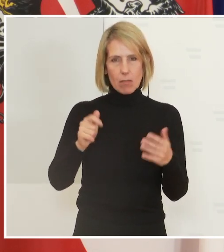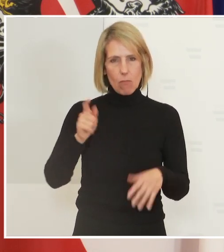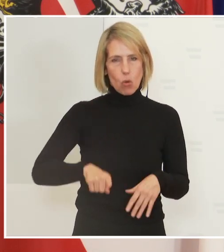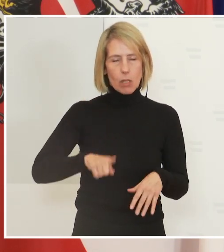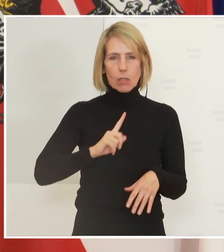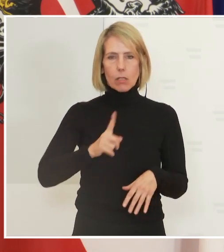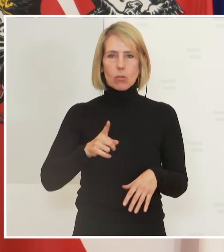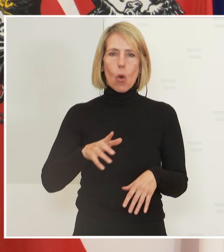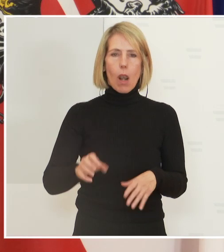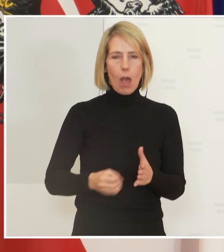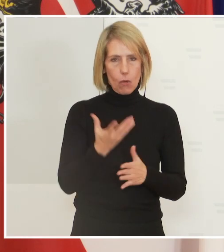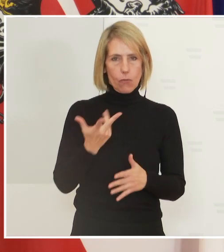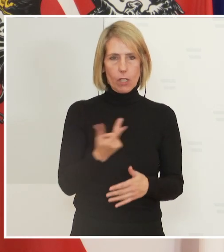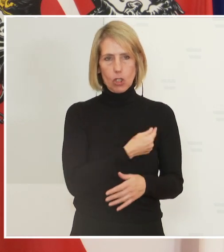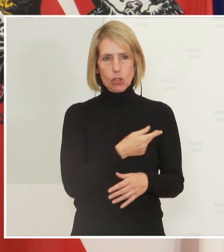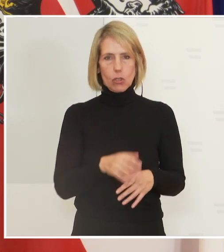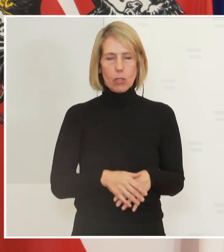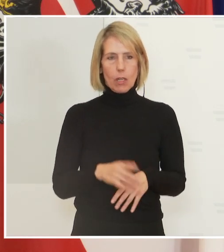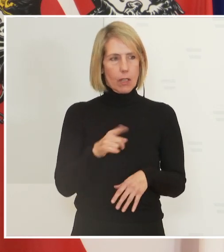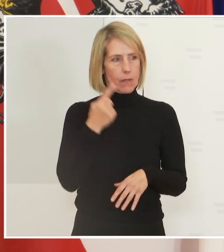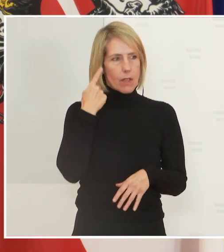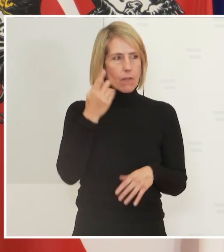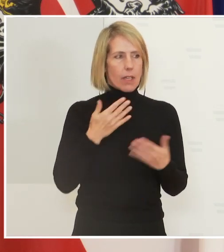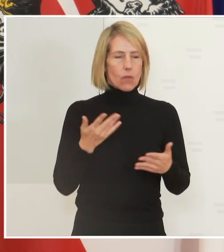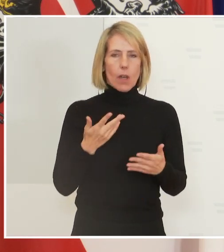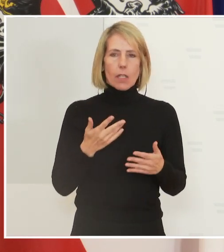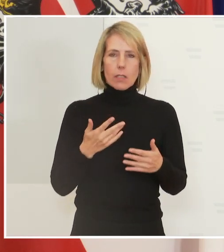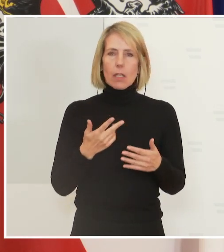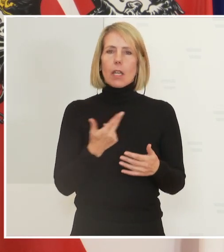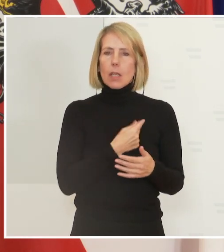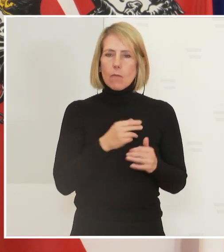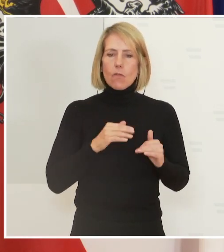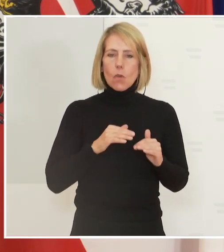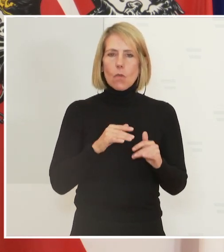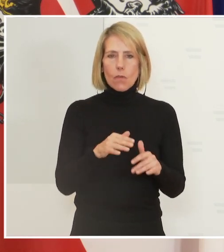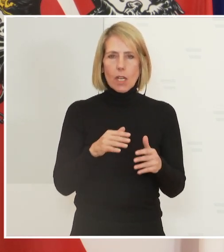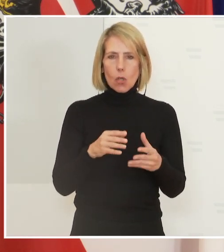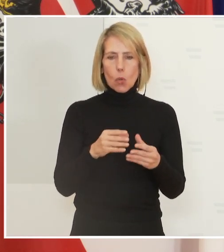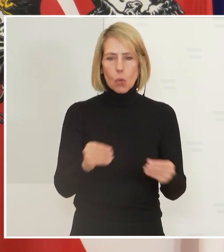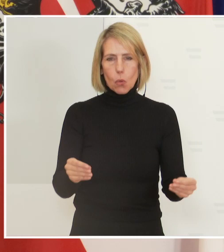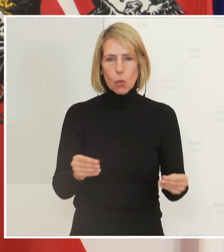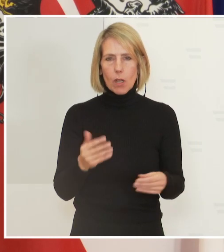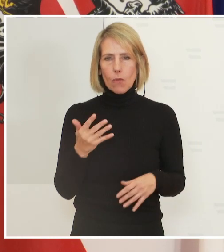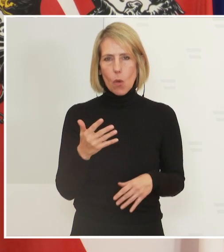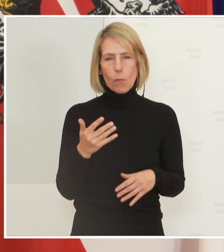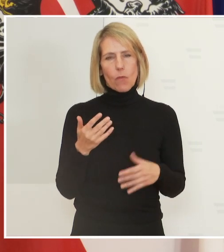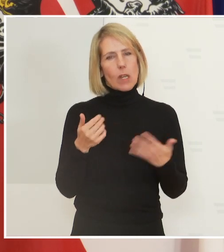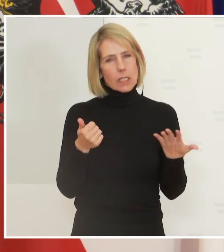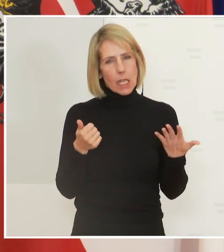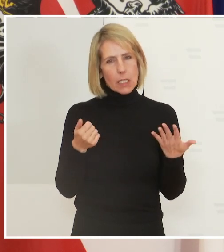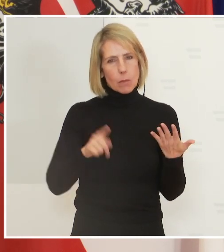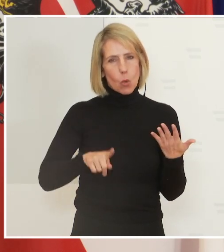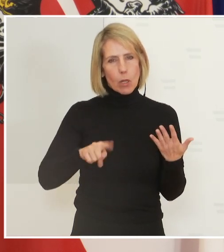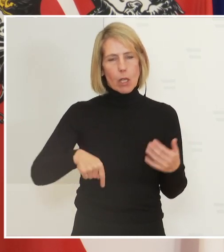die Wirkung verliert, an Wirkung ungefähr 5, 6 Monate nach dem